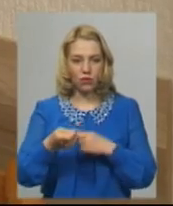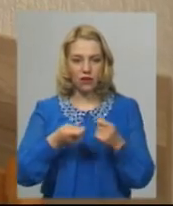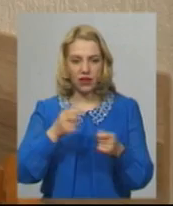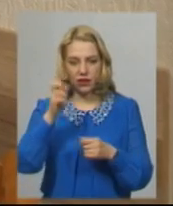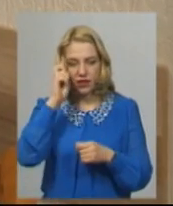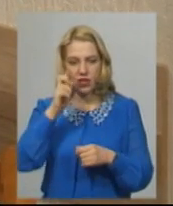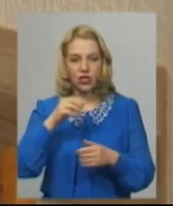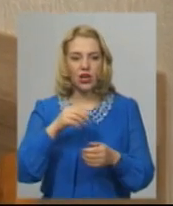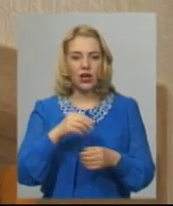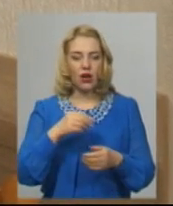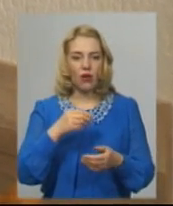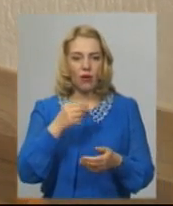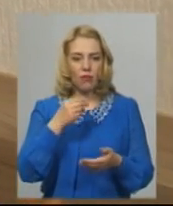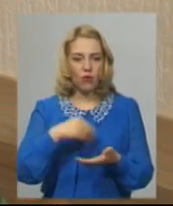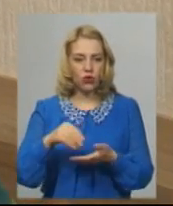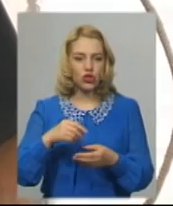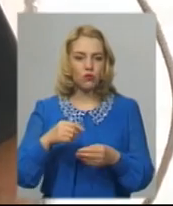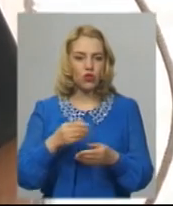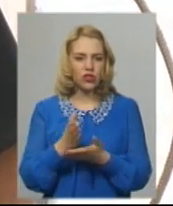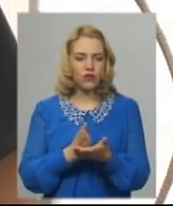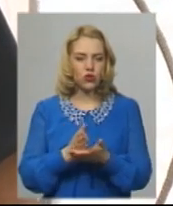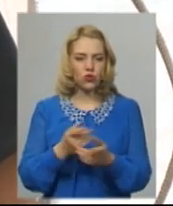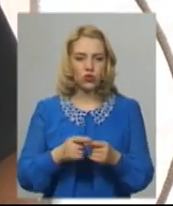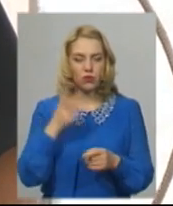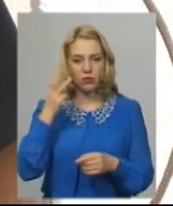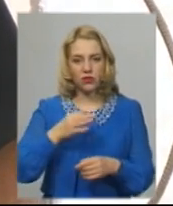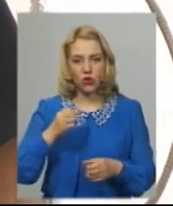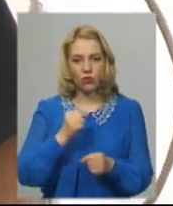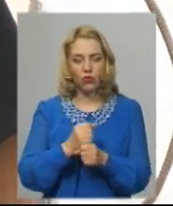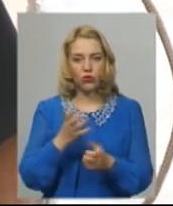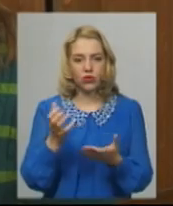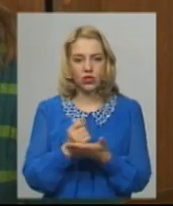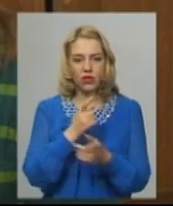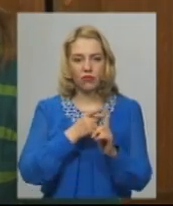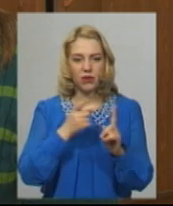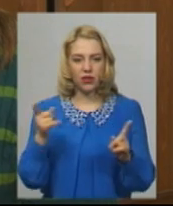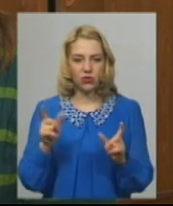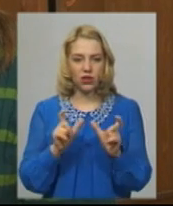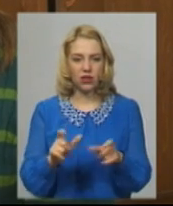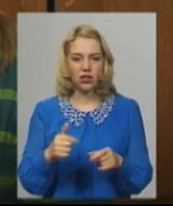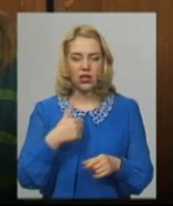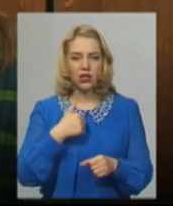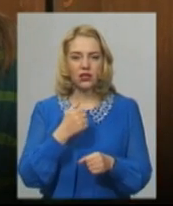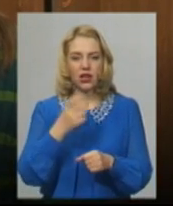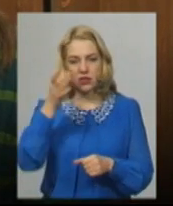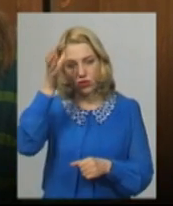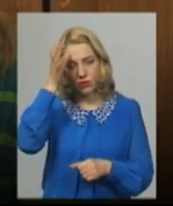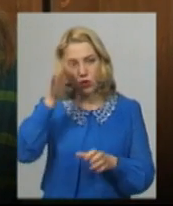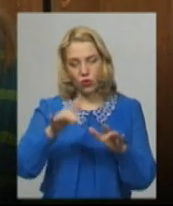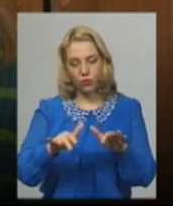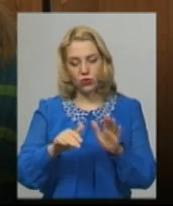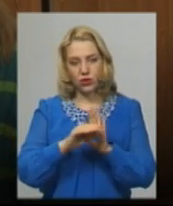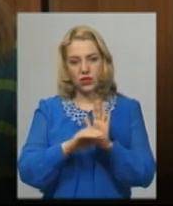Держпродспоживслужби у Хмельницькій області. Каже, нову роботу знайшла у період карантину. За освітою я комп'ютерні системи